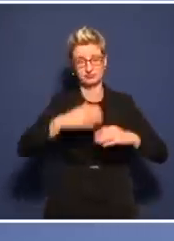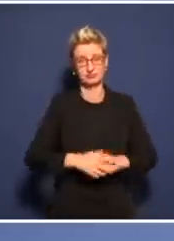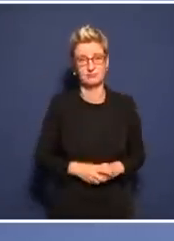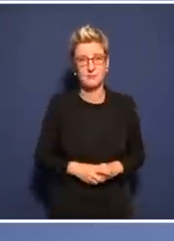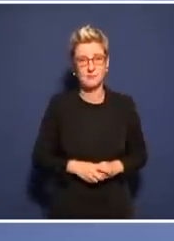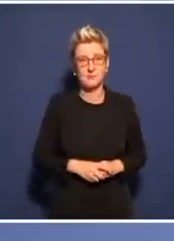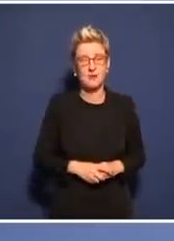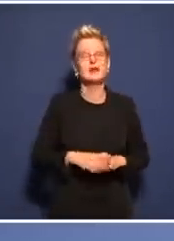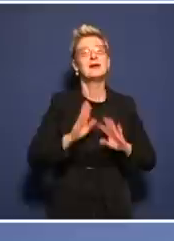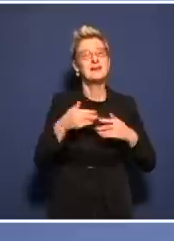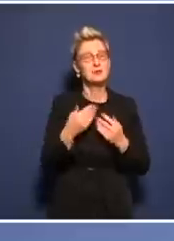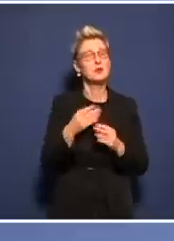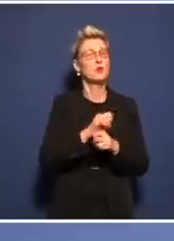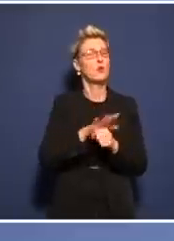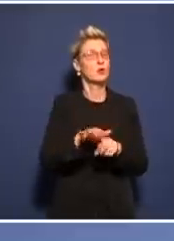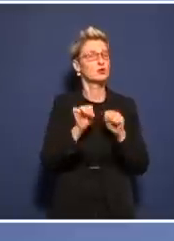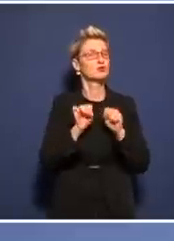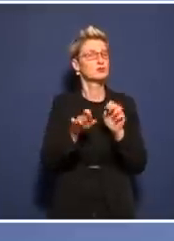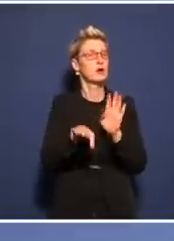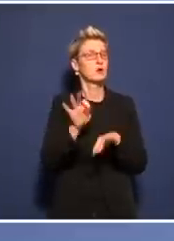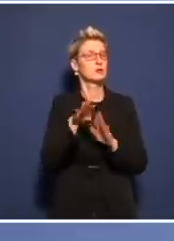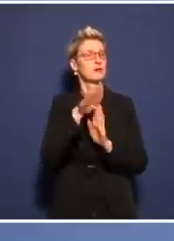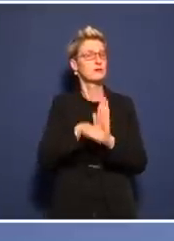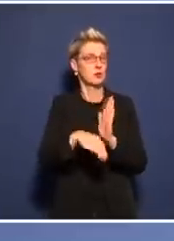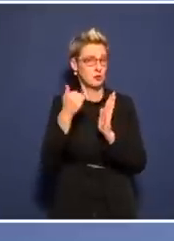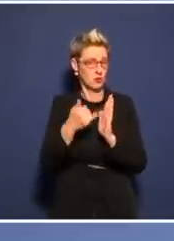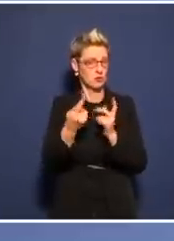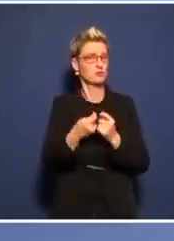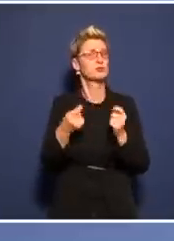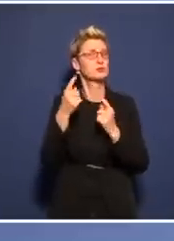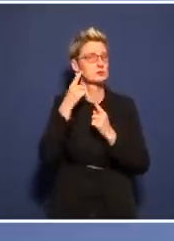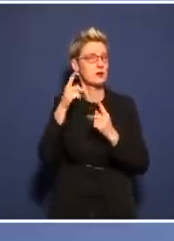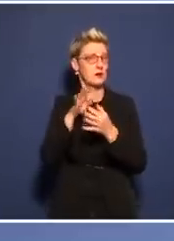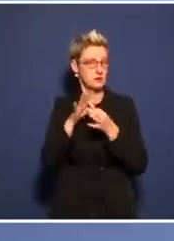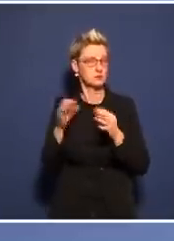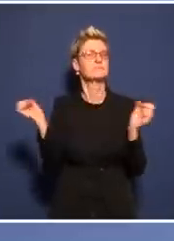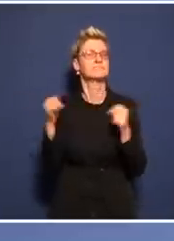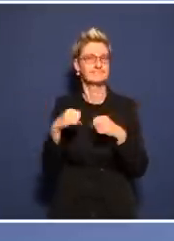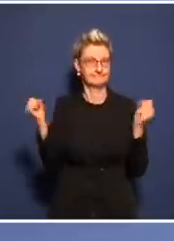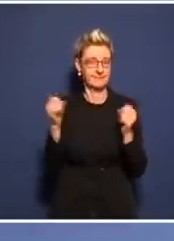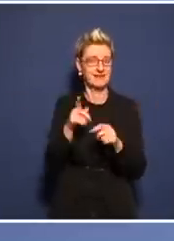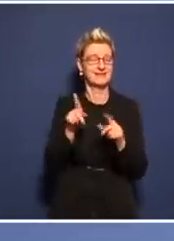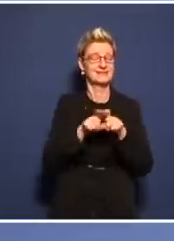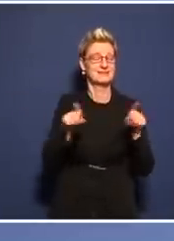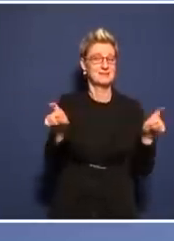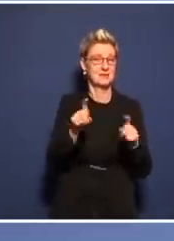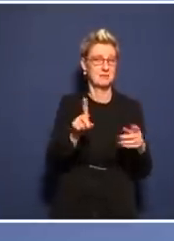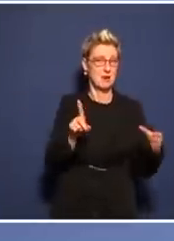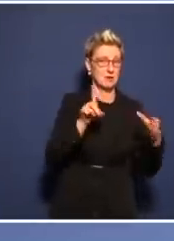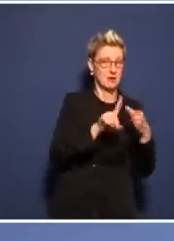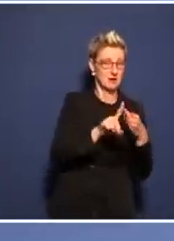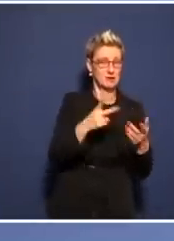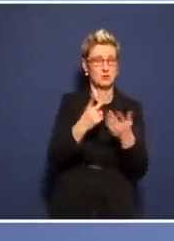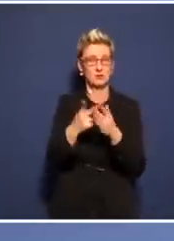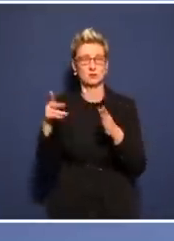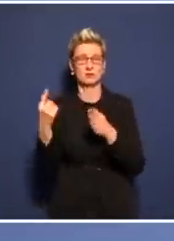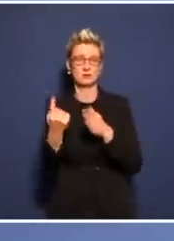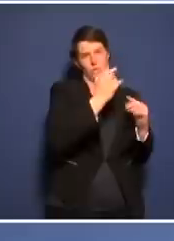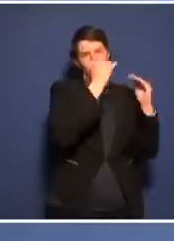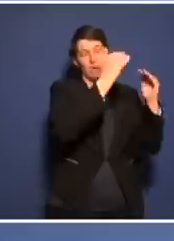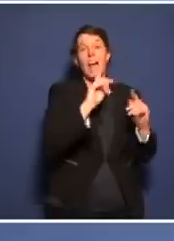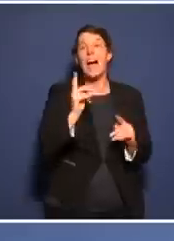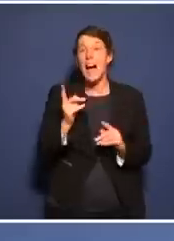Das mit den Laboren wird wohl stimmen, denn je mehr Tests man in Auftrag gibt, umso mehr wird da verdient und umso näher an der Belastungsgrenze.